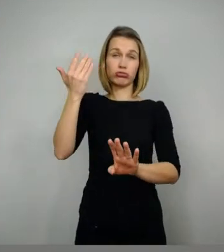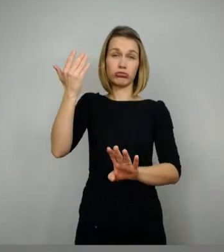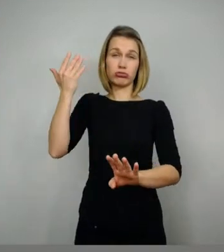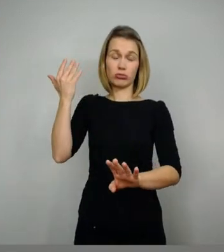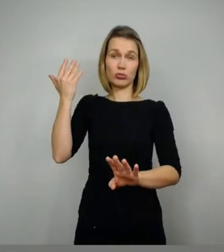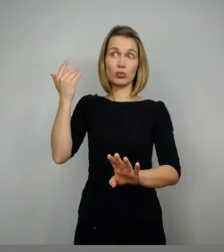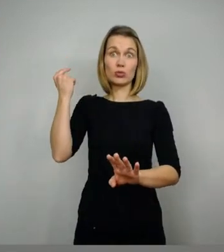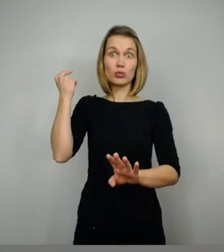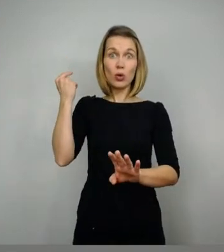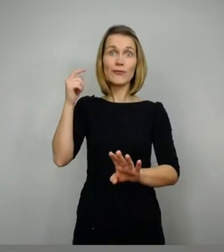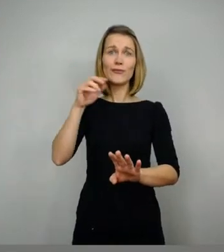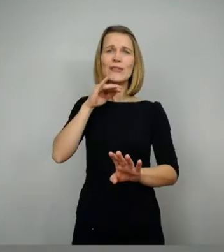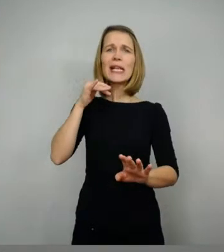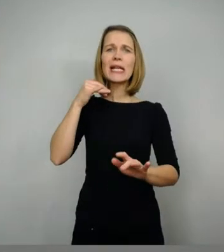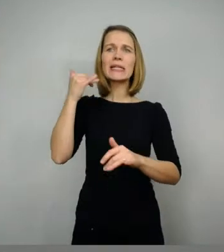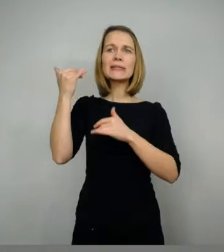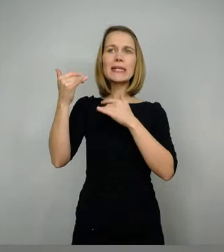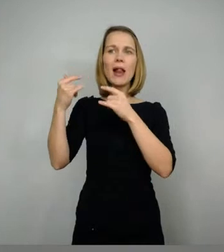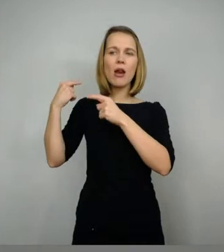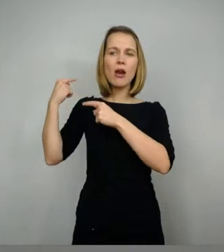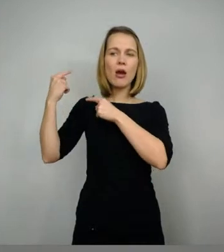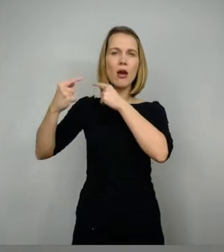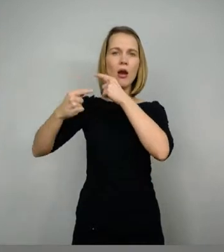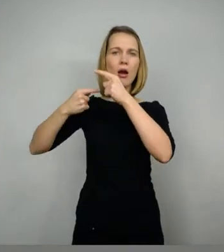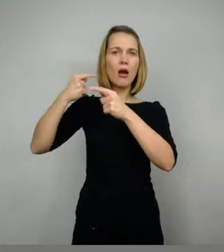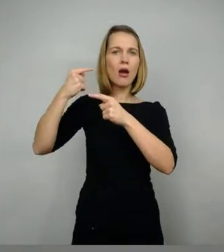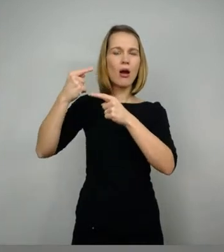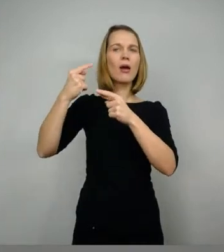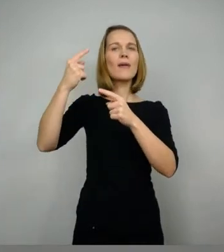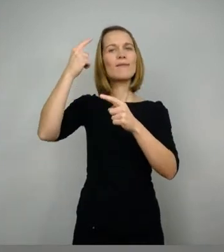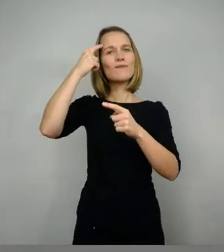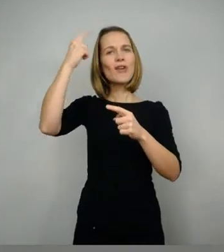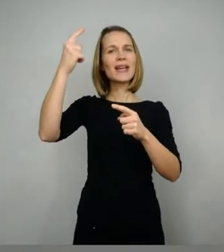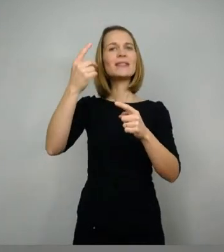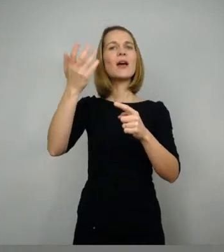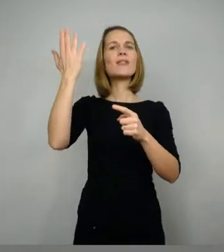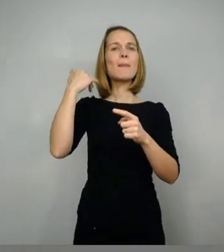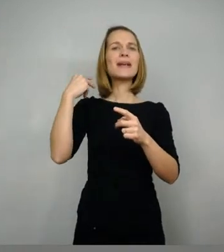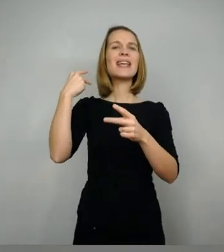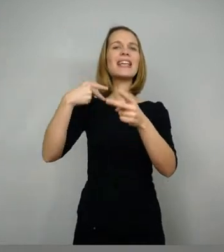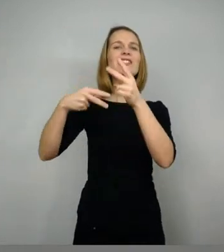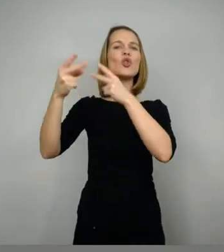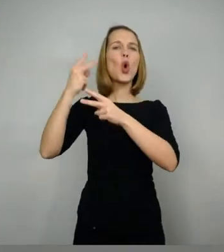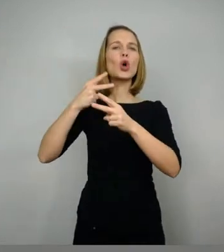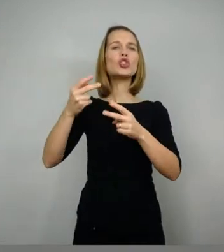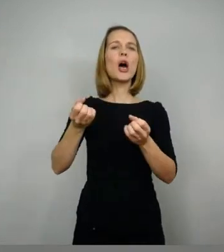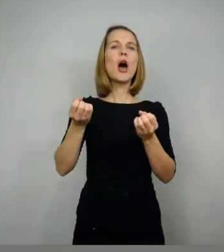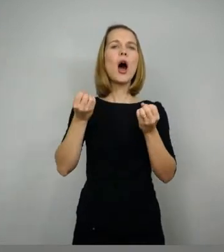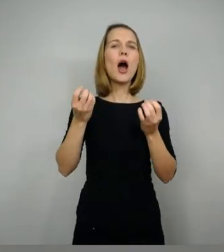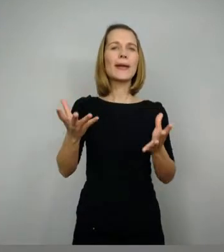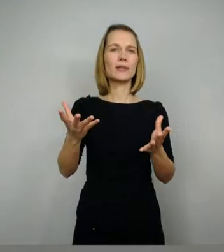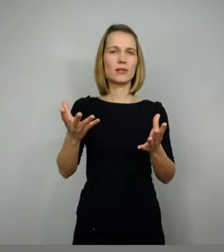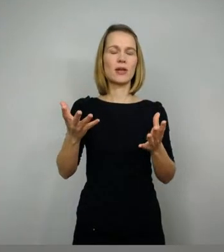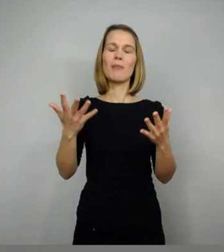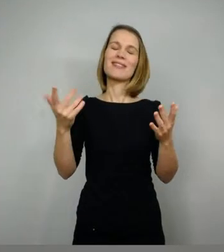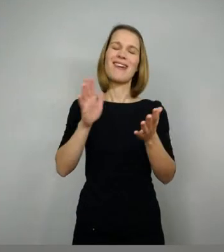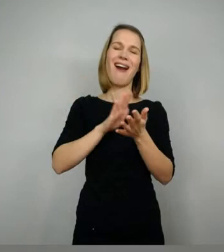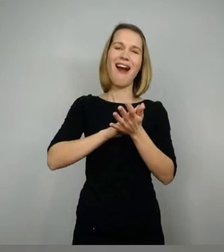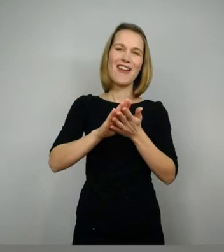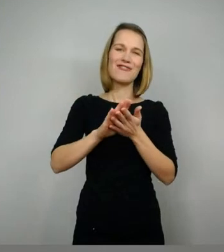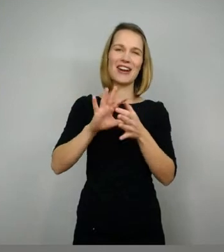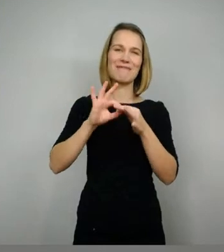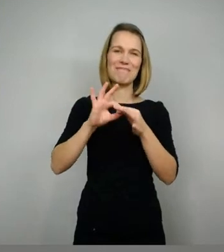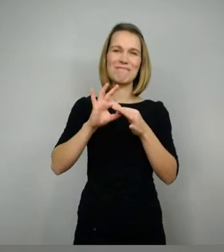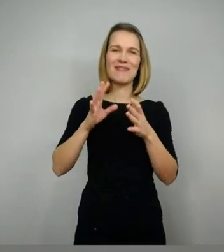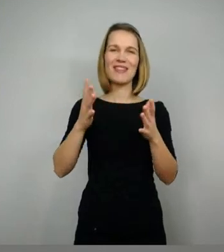wird, können wir auf historische Ereignisse zurückführen. Aber so einfach ist es natürlich nicht, denn im Laufe der Zeit wurde auch